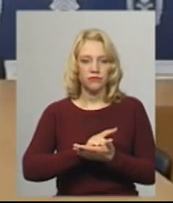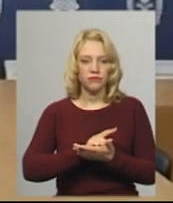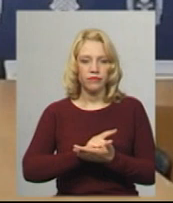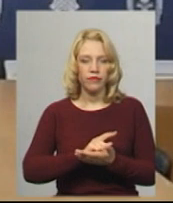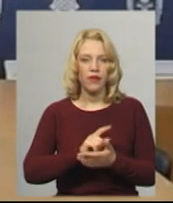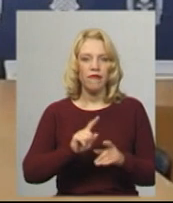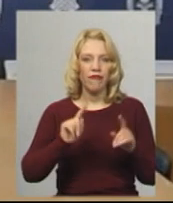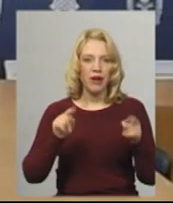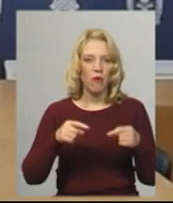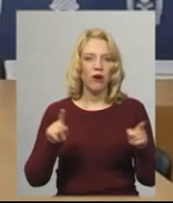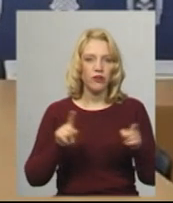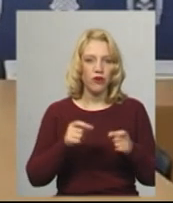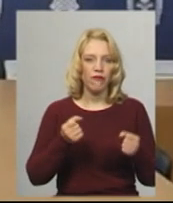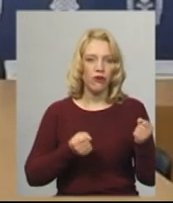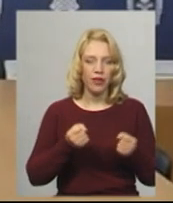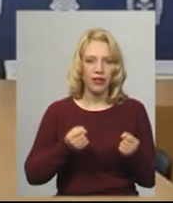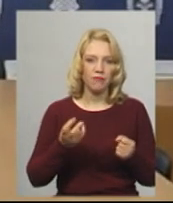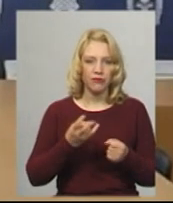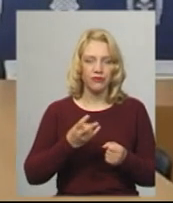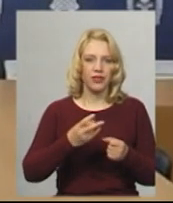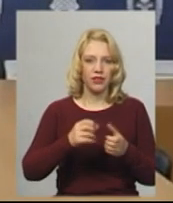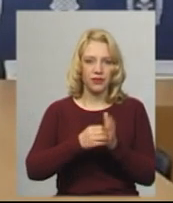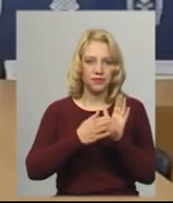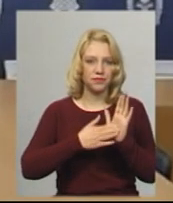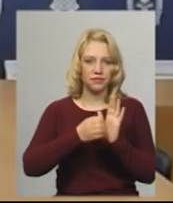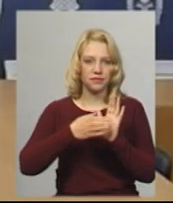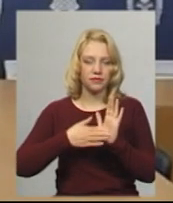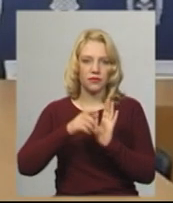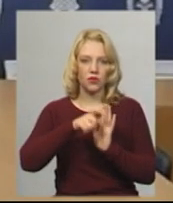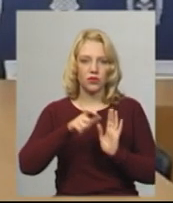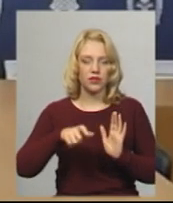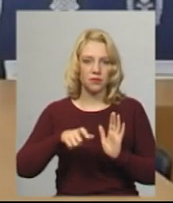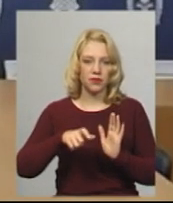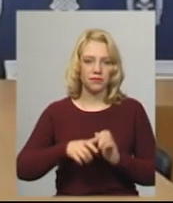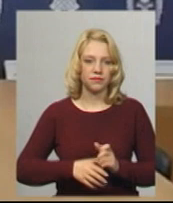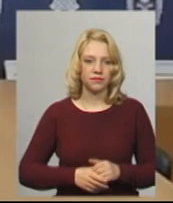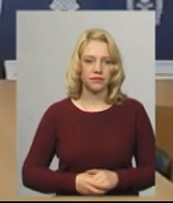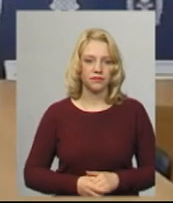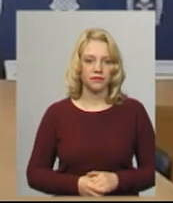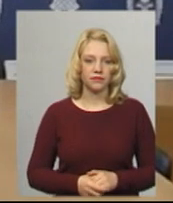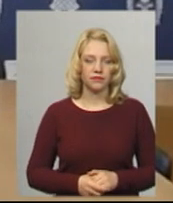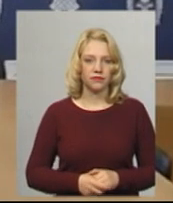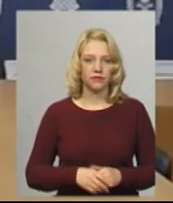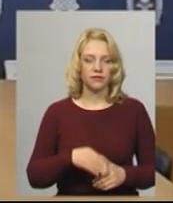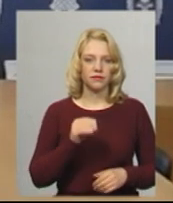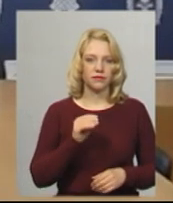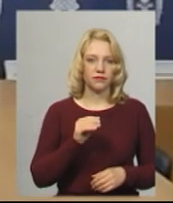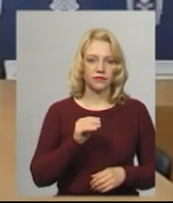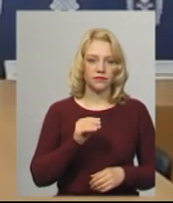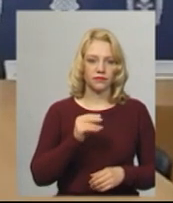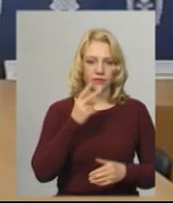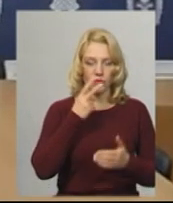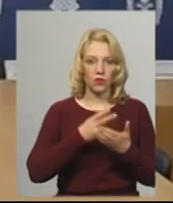вимога, що водії мають ідентифікувати осіб через пред'явлення пасажирами